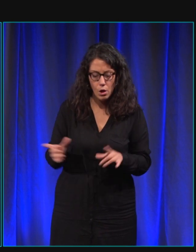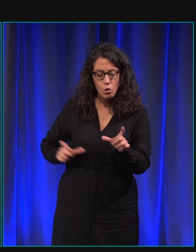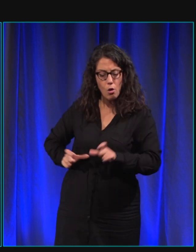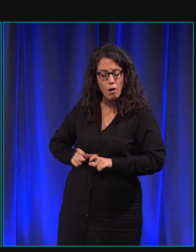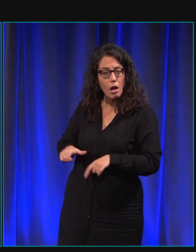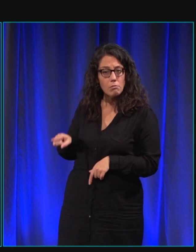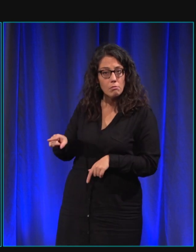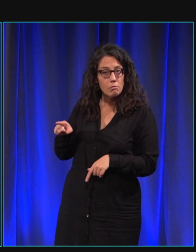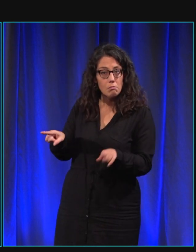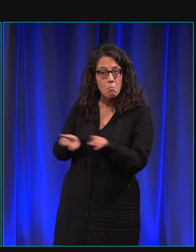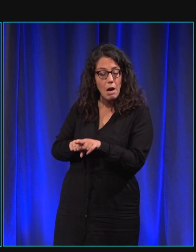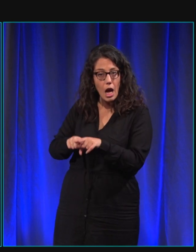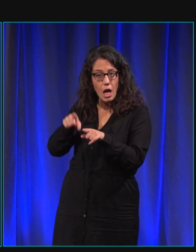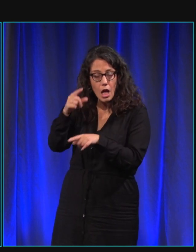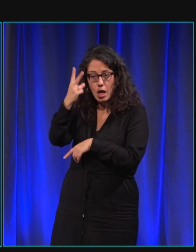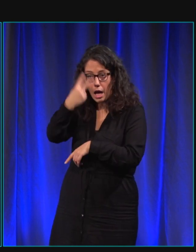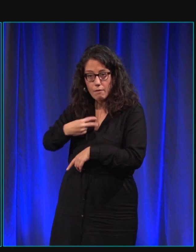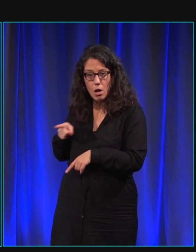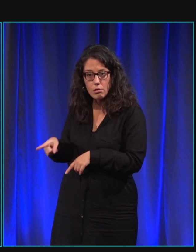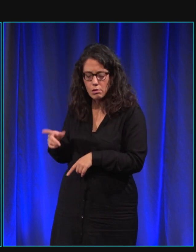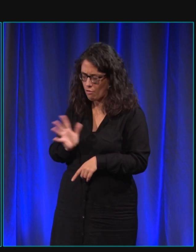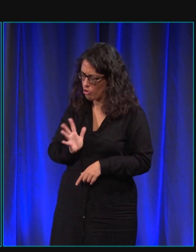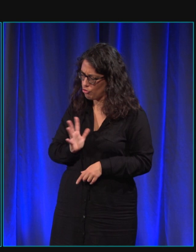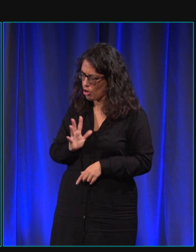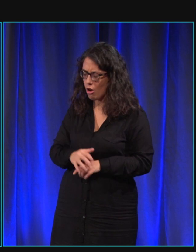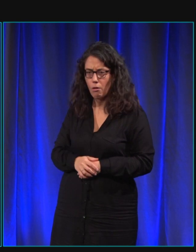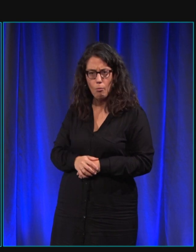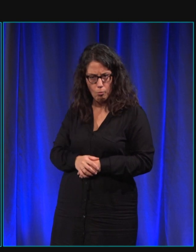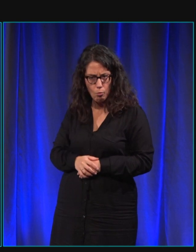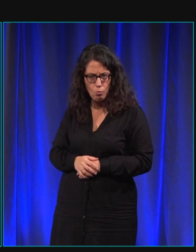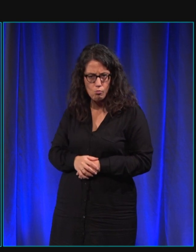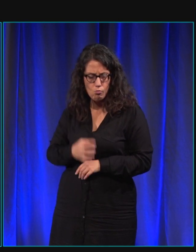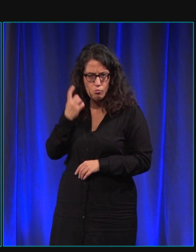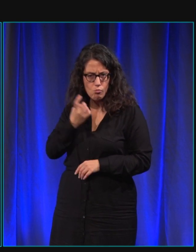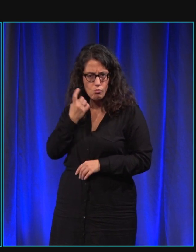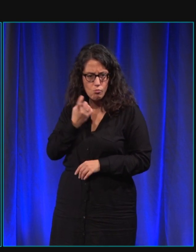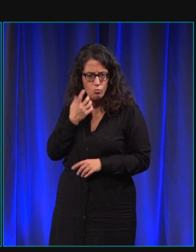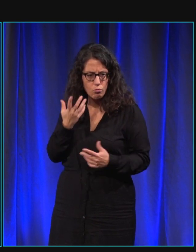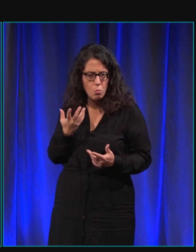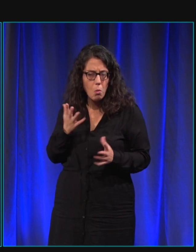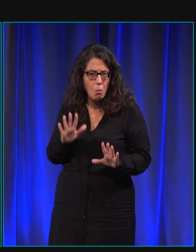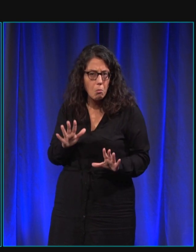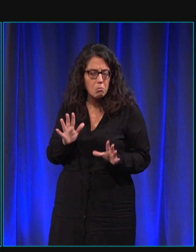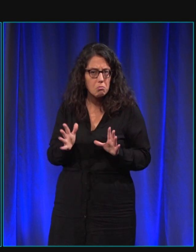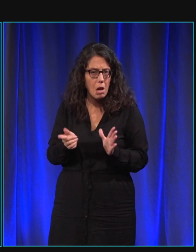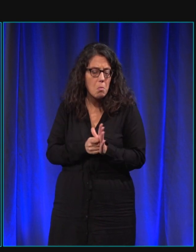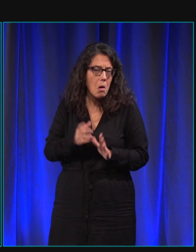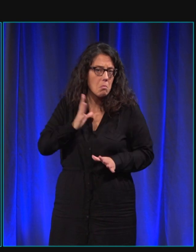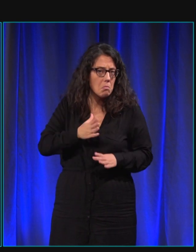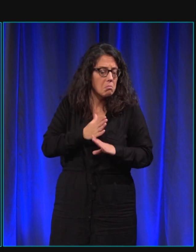était non-voyante et qui avait un chien guidé. Je me suis dit, j'avais encore un peu de vision à l'époque et puis je me suis dit, tiens,